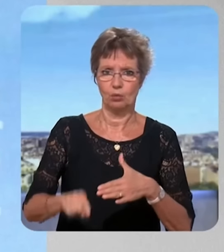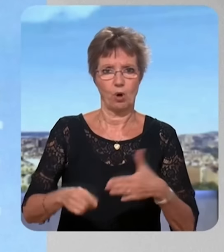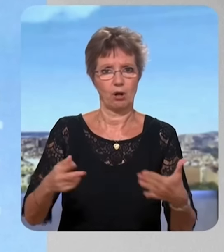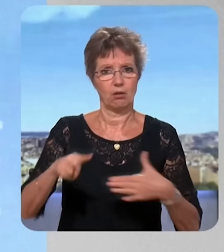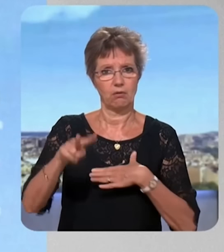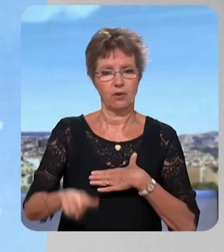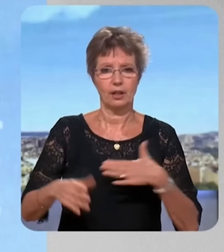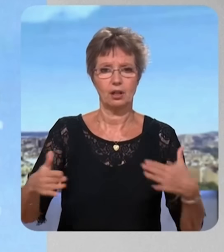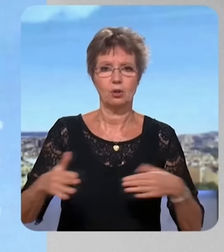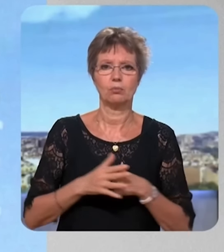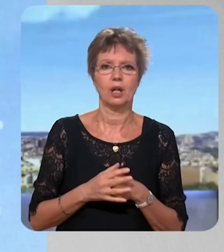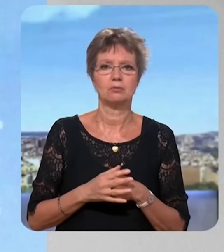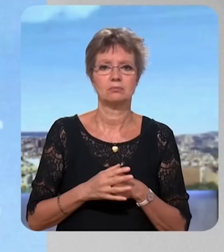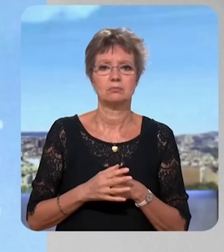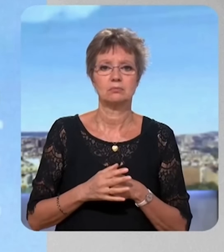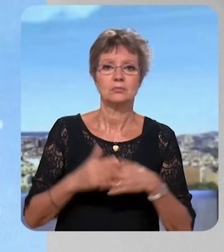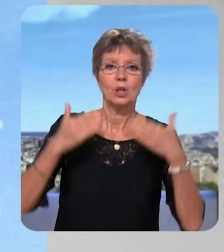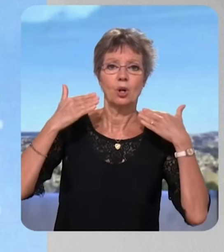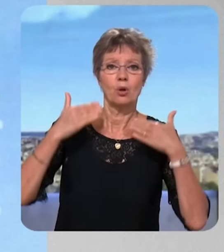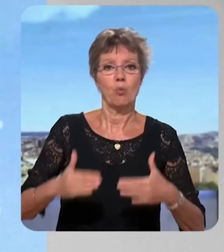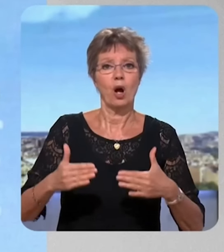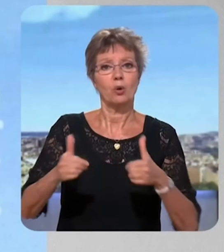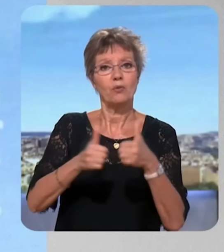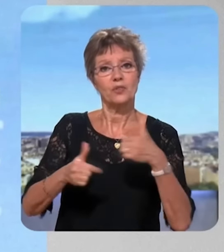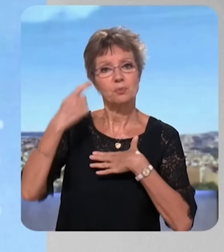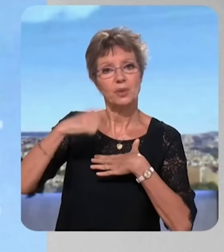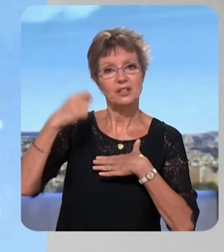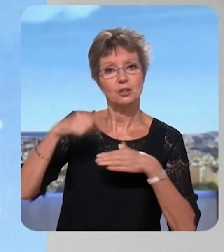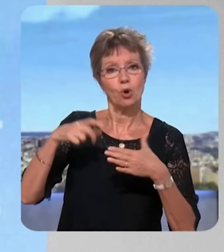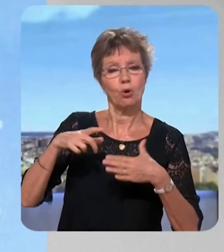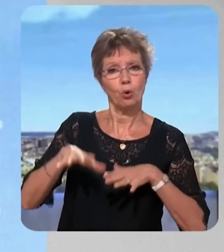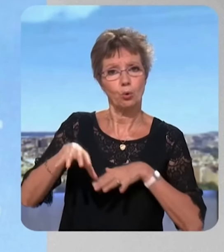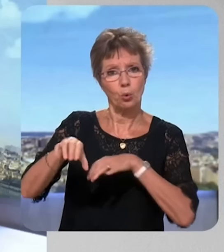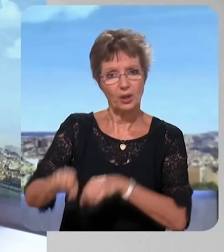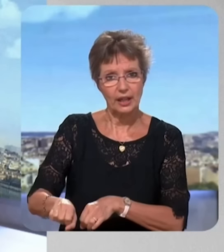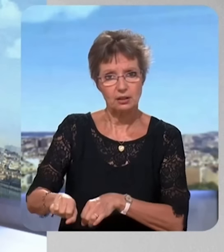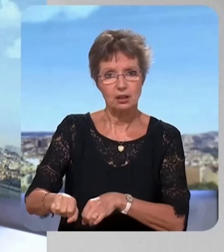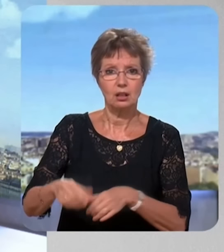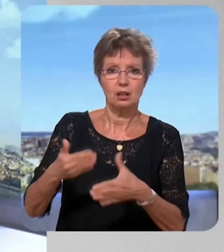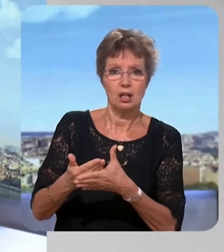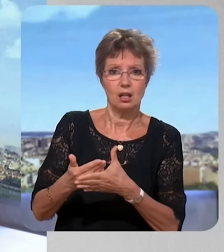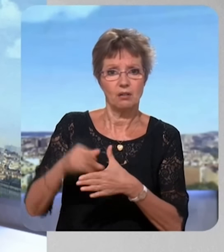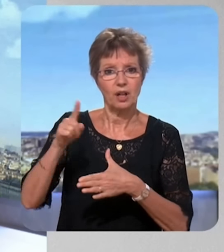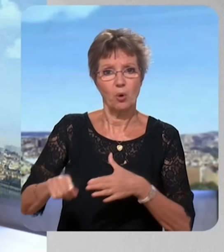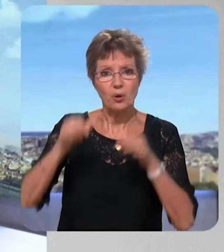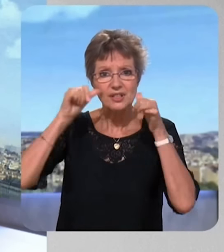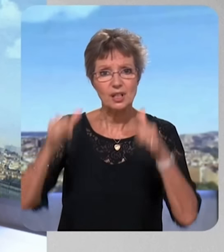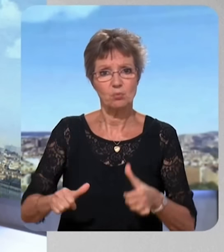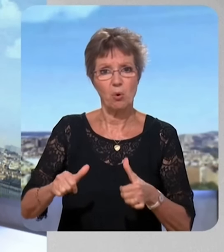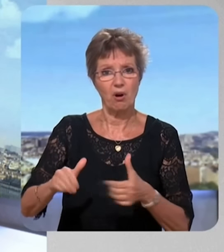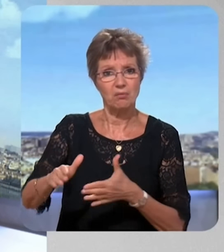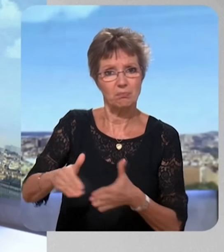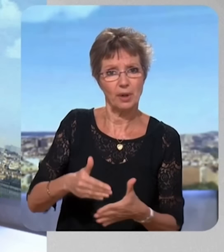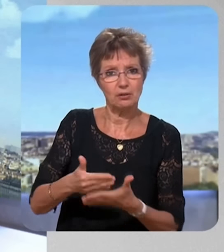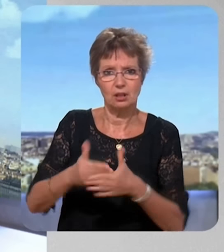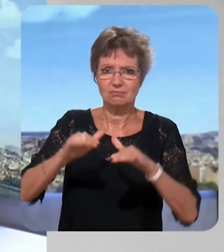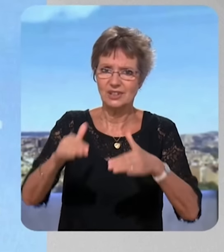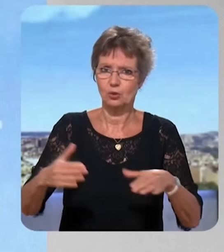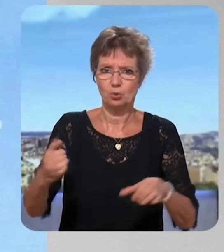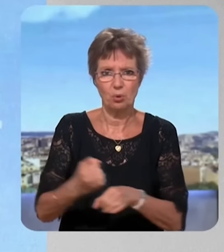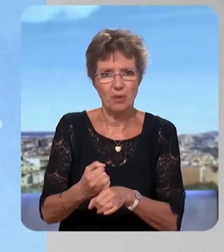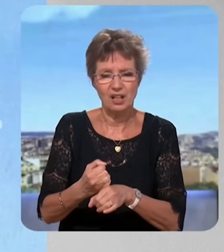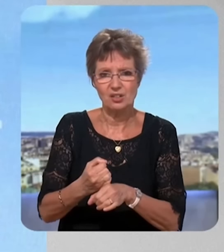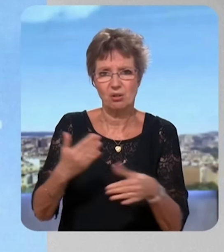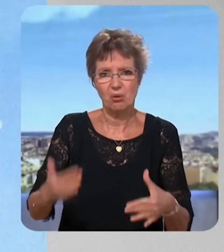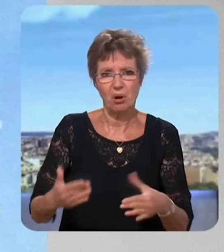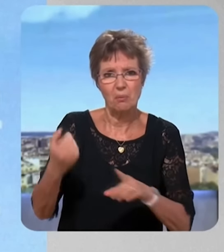l'intégralité des vice-présidents dont je fais partie de Reconquête, mais aussi 4 euros députés sur 5, je le regrette parce que c'est un immense gâchis pour Reconquête, pour les